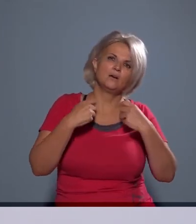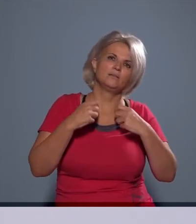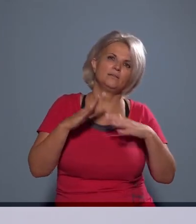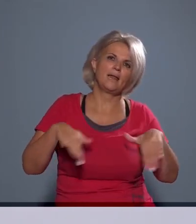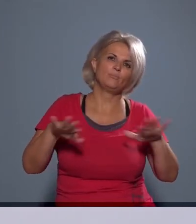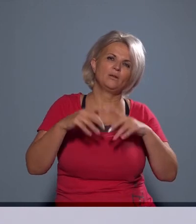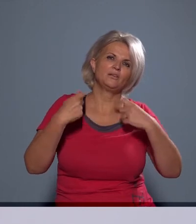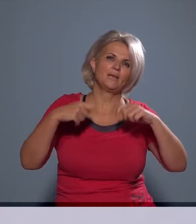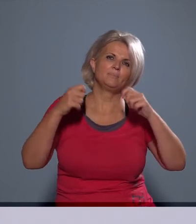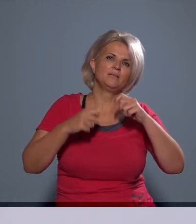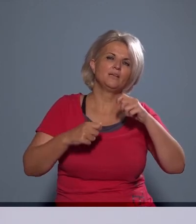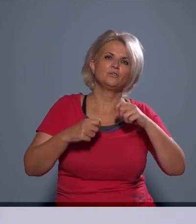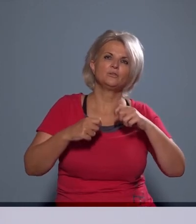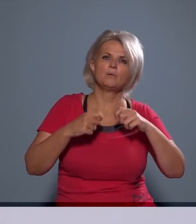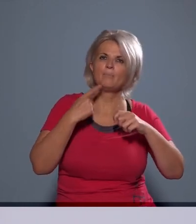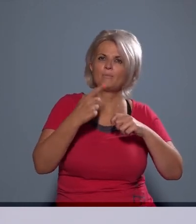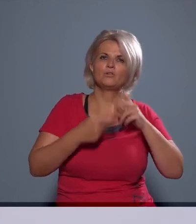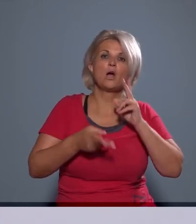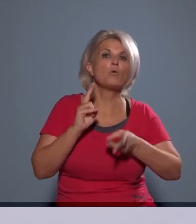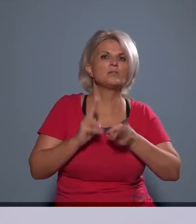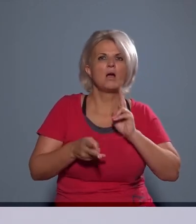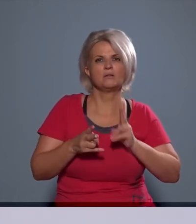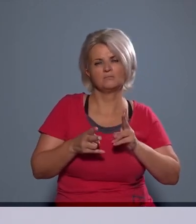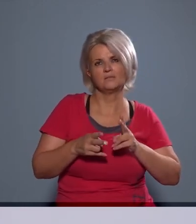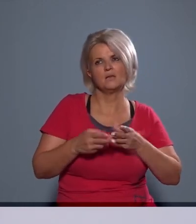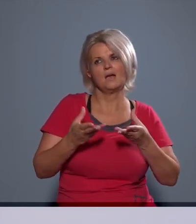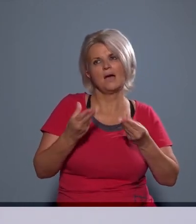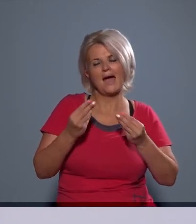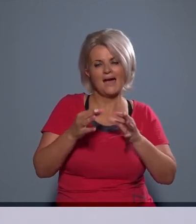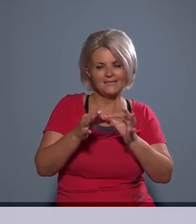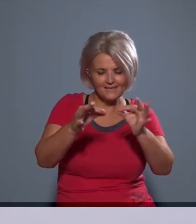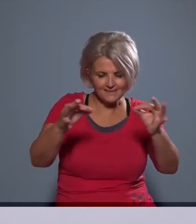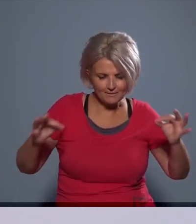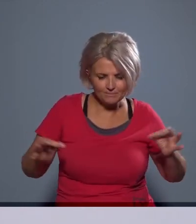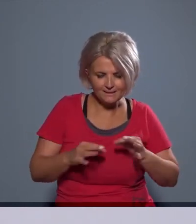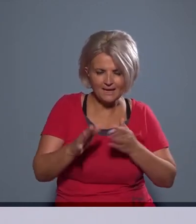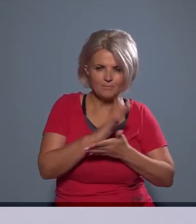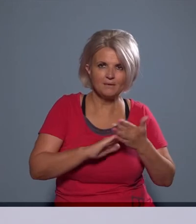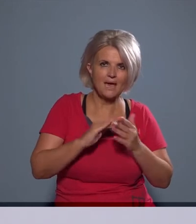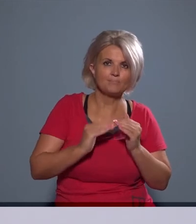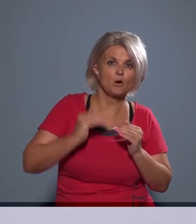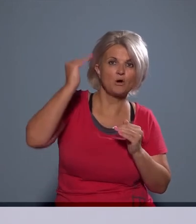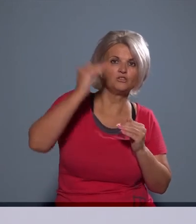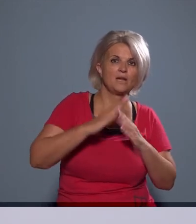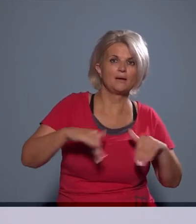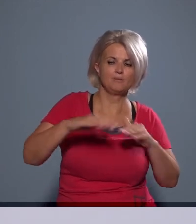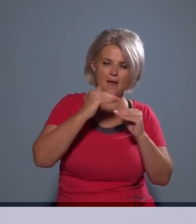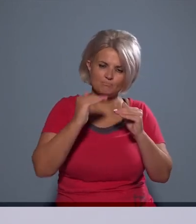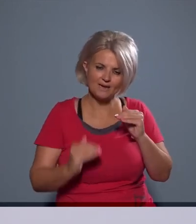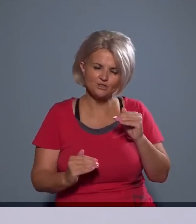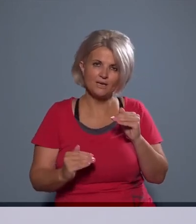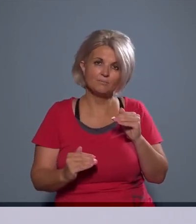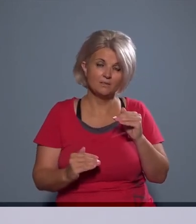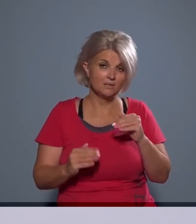pedig azt, hogy hogyan. Tehát ha már tudjuk azt, hogy hány négyzetmétert lehet milyen magasságban és milyen mélységben építeni, akkor a